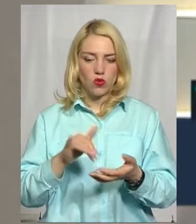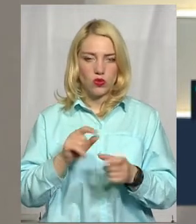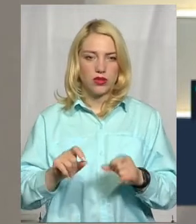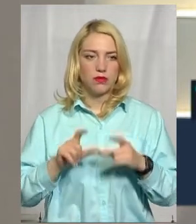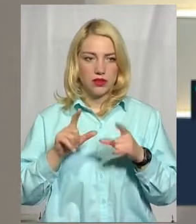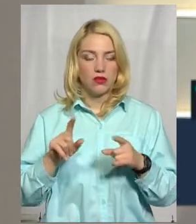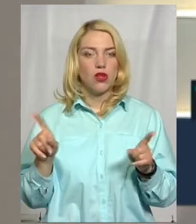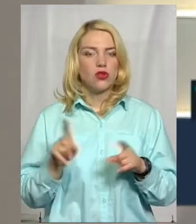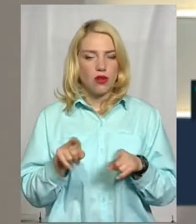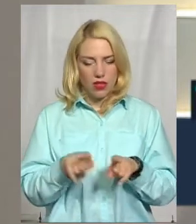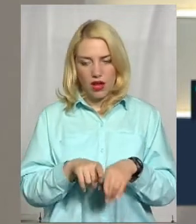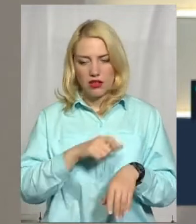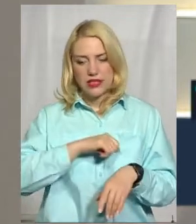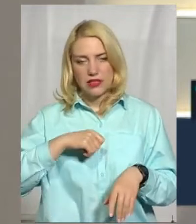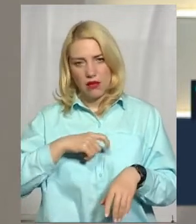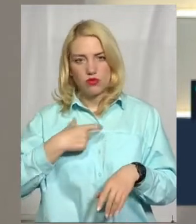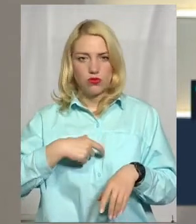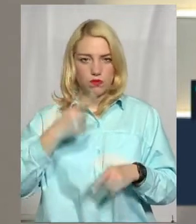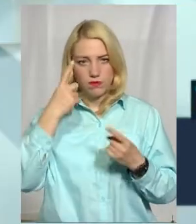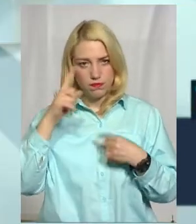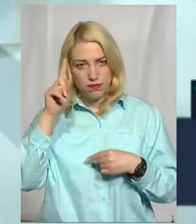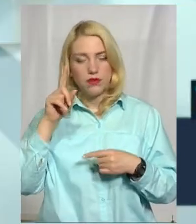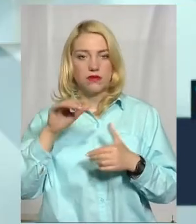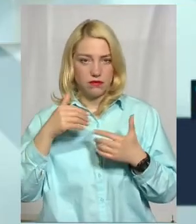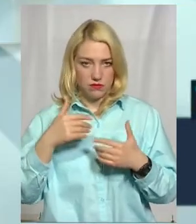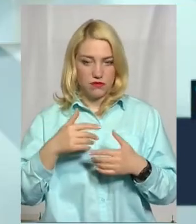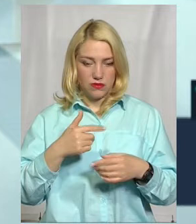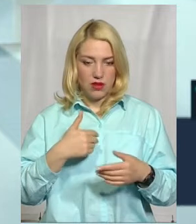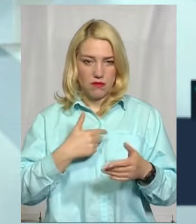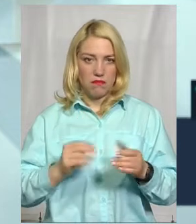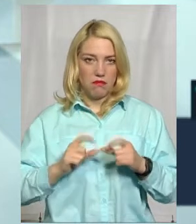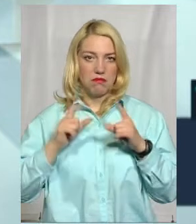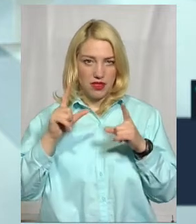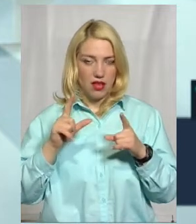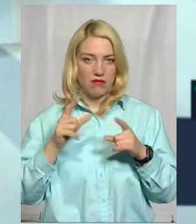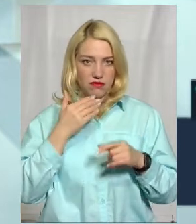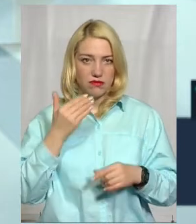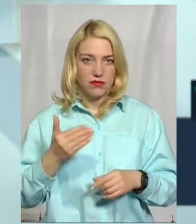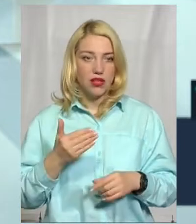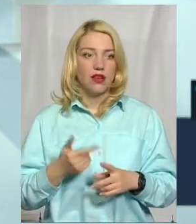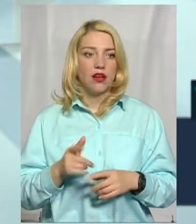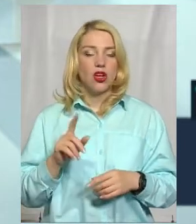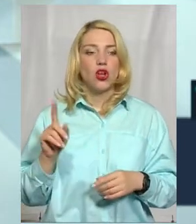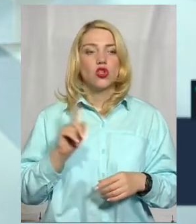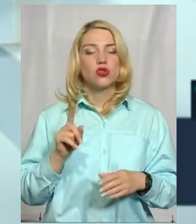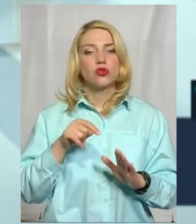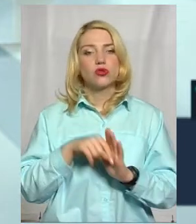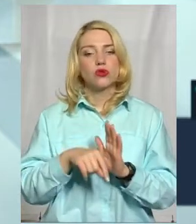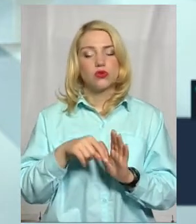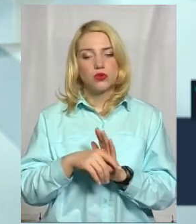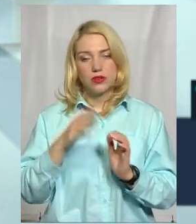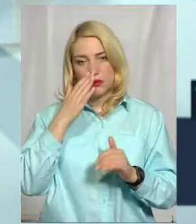може на свій розсуд розраховувати, піднімати тариф? Збава в тім, що так. Що стосується приміських